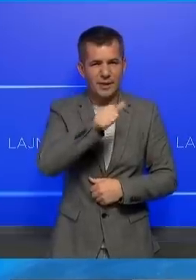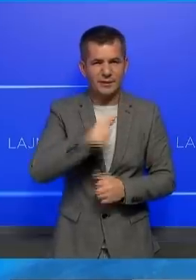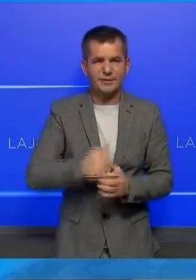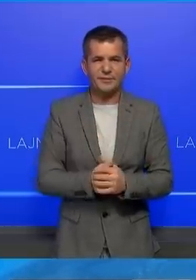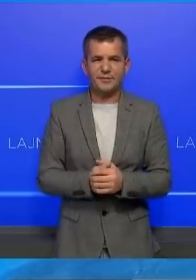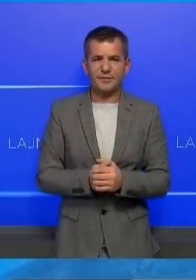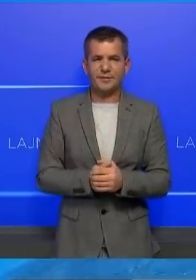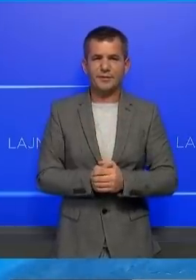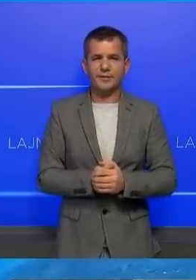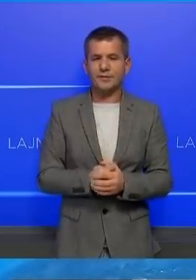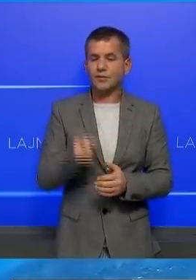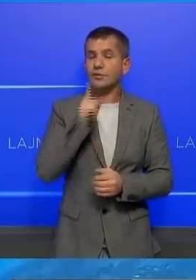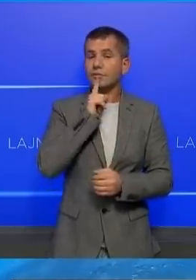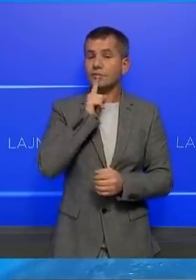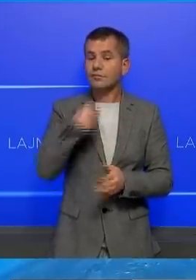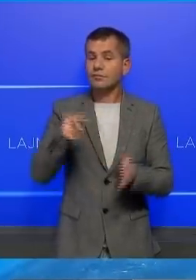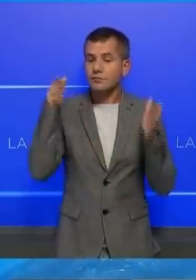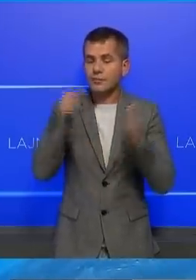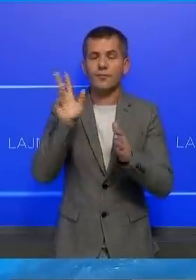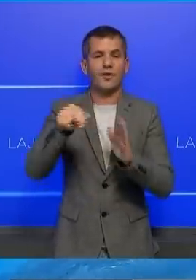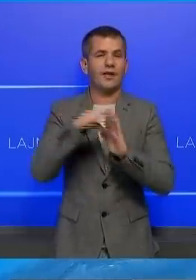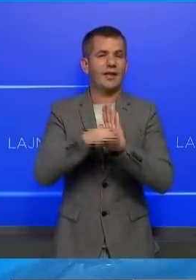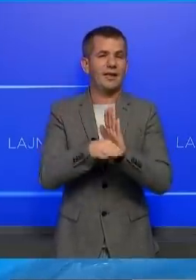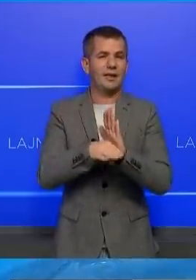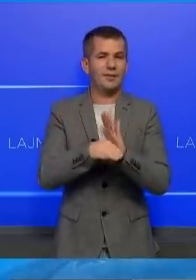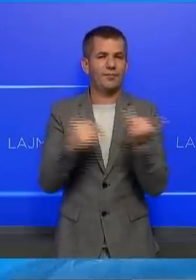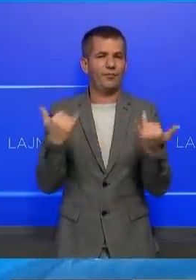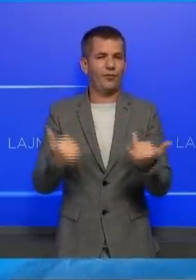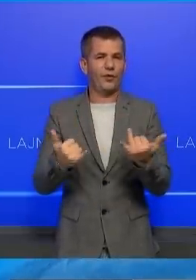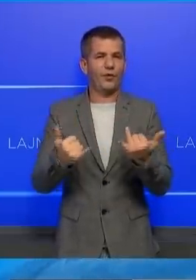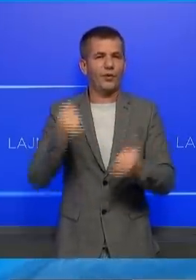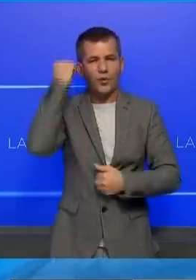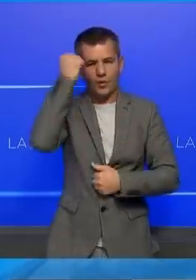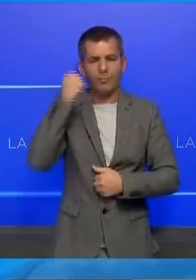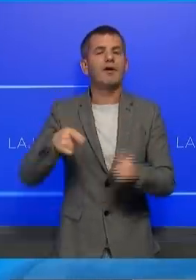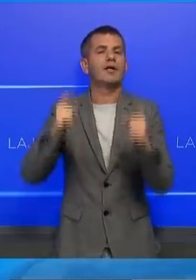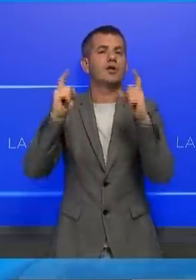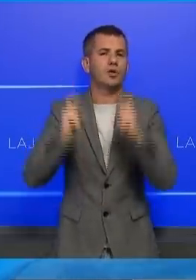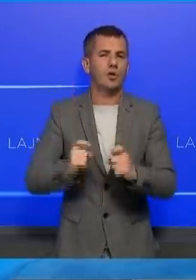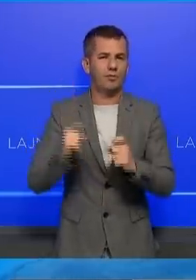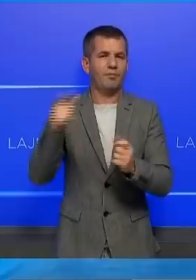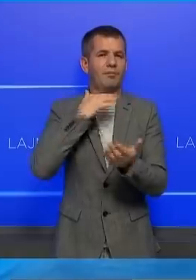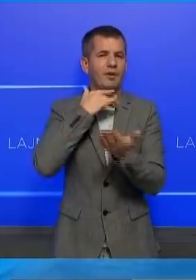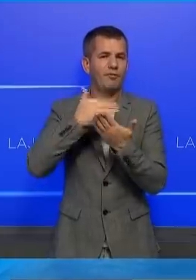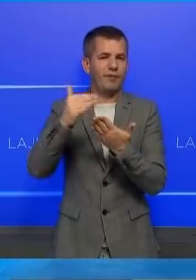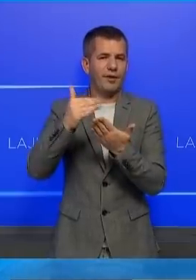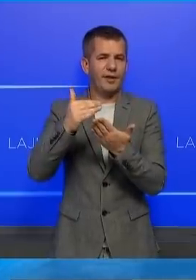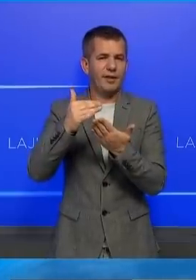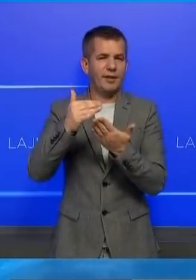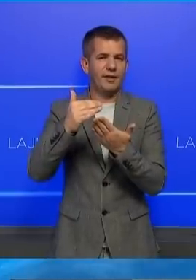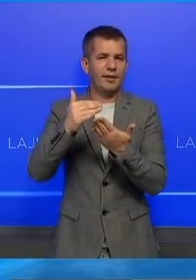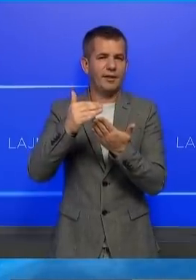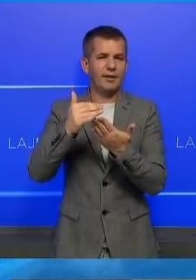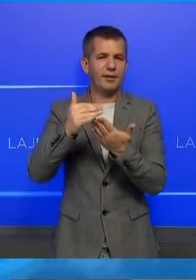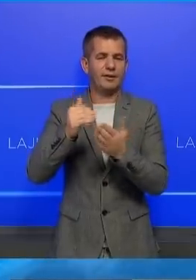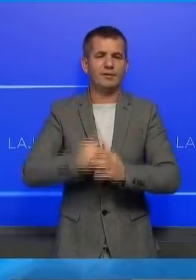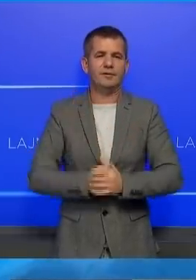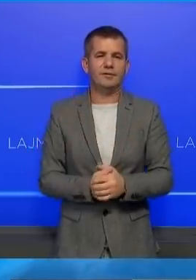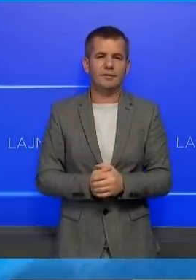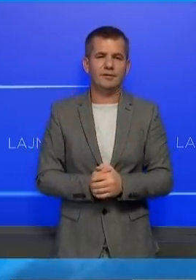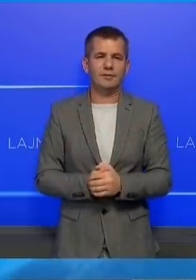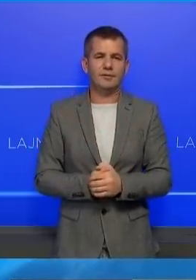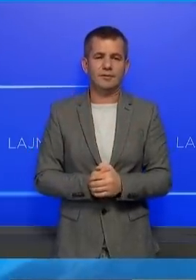ata që meren me rendin dhe lishën e dinë që Kosova sotë është ma e dokt në veri, në rendin dhe lishë, pas tyru dhe operacionë.